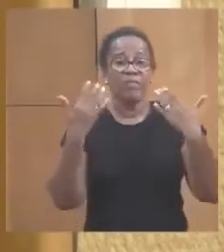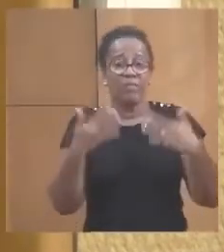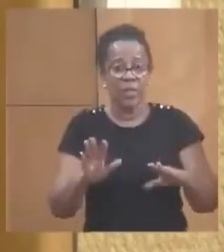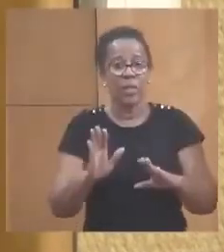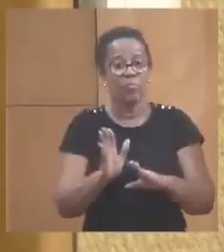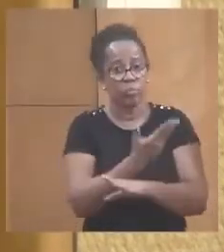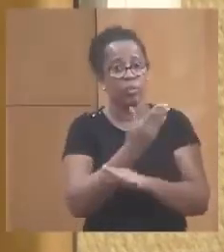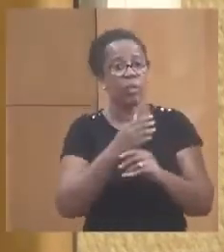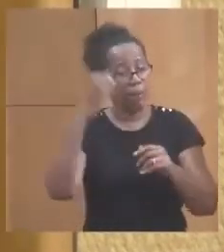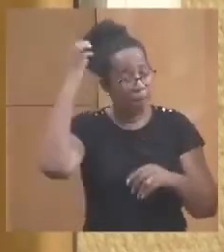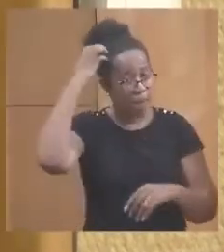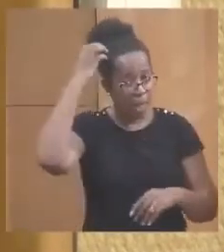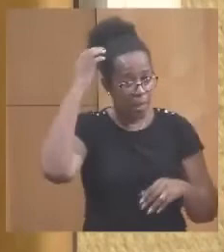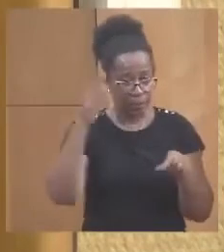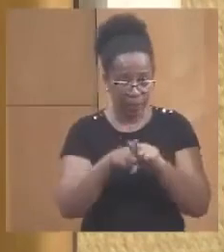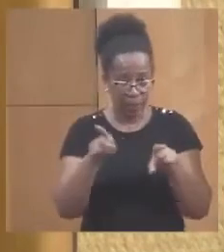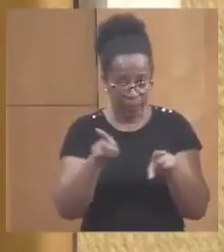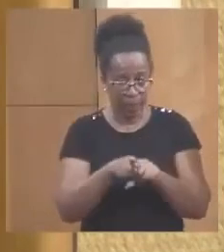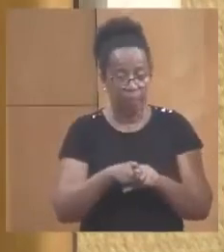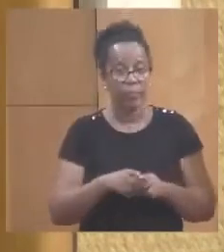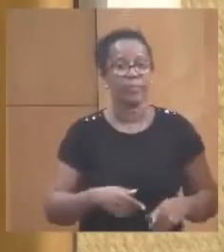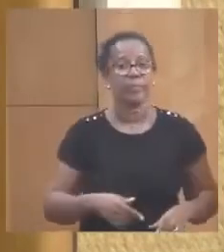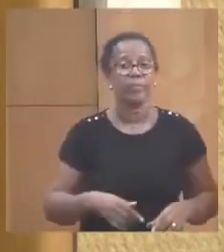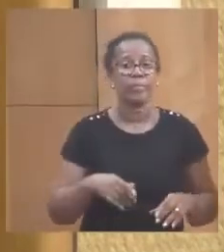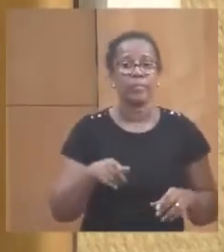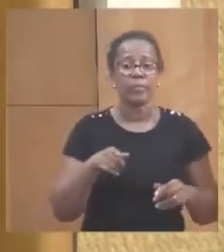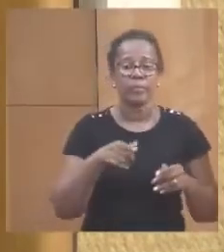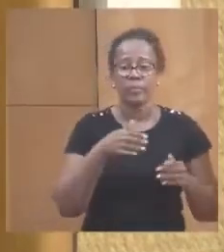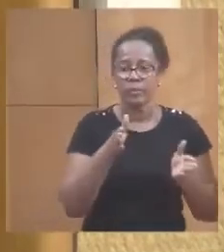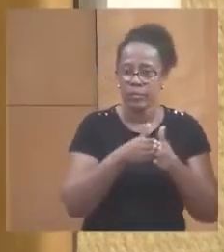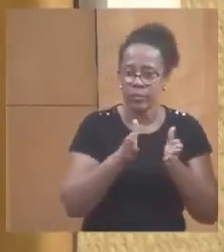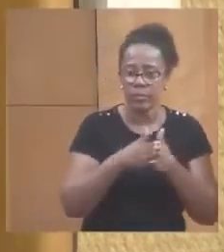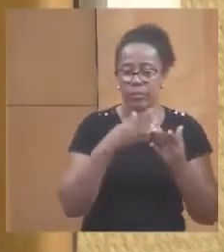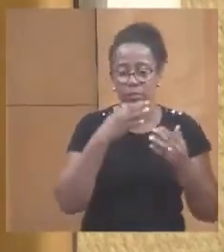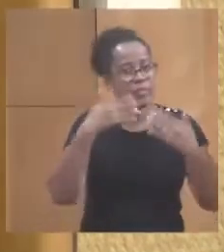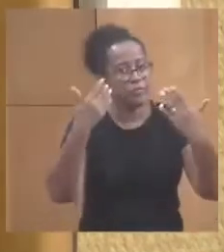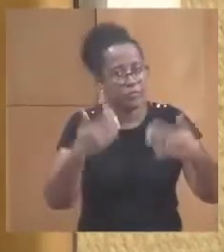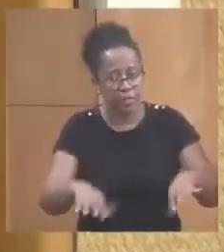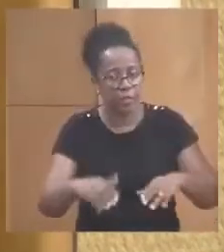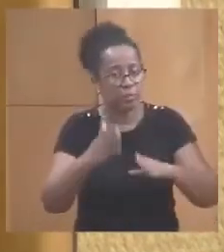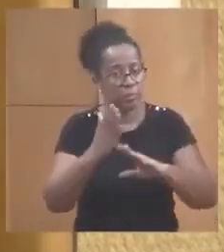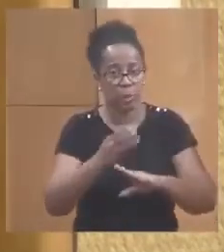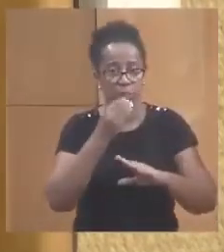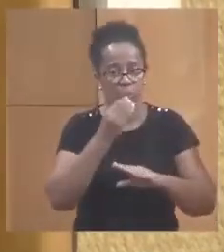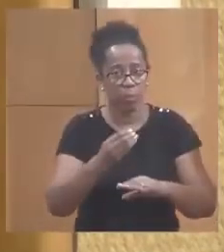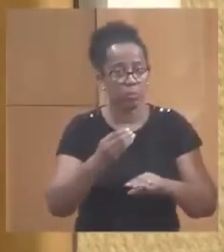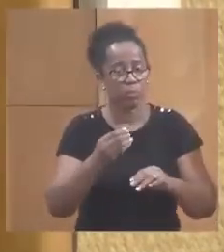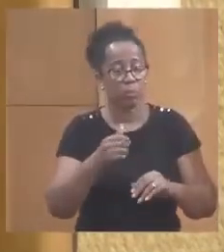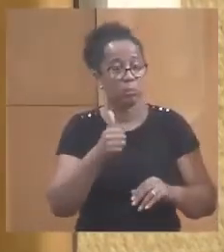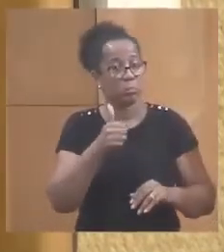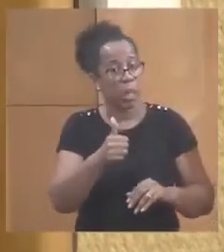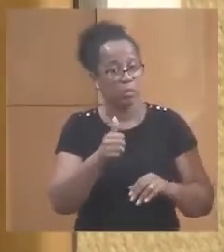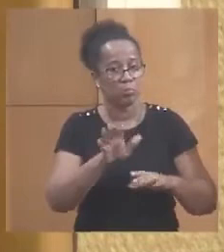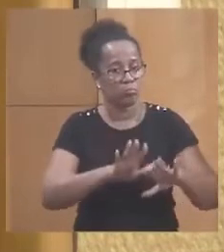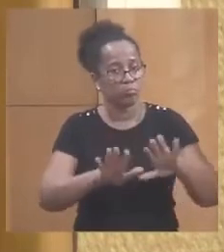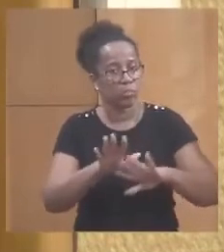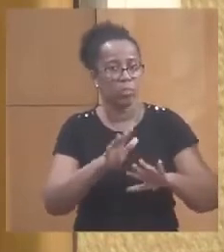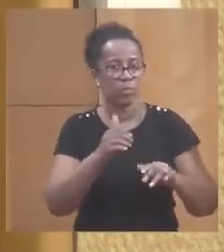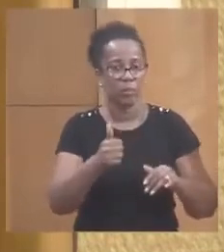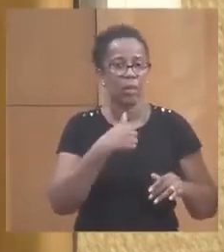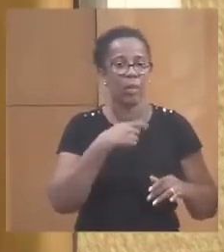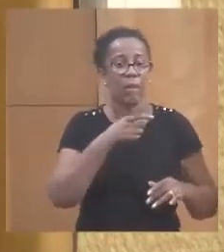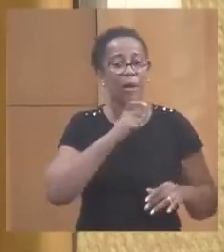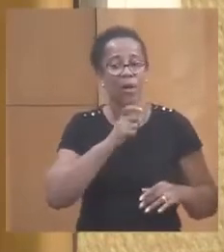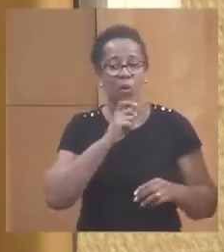marins et je dois dire publiquement, je le déploie, c'est terminé, c'est réceptionné, c'est très bien fait, sauf que nous n'avons pas encore